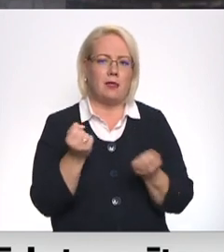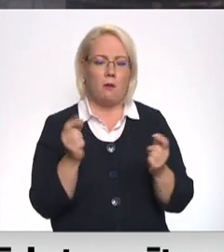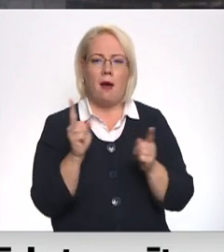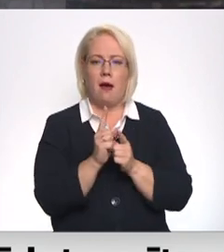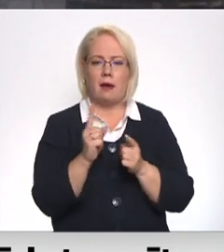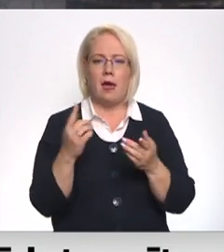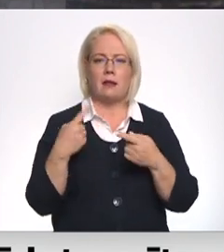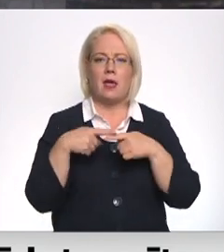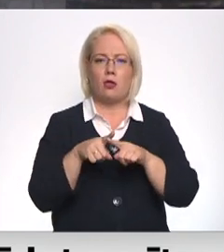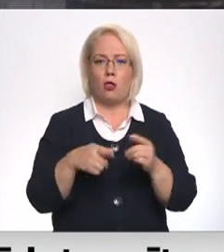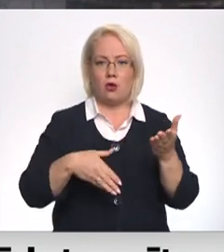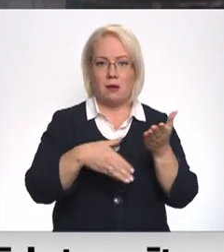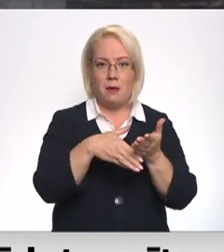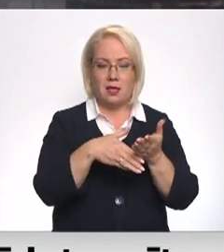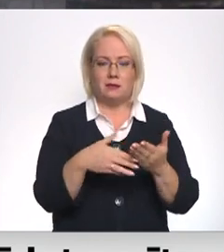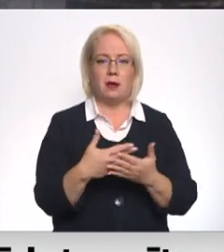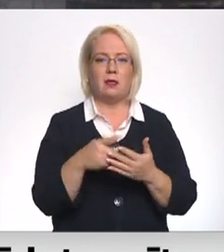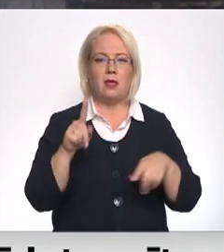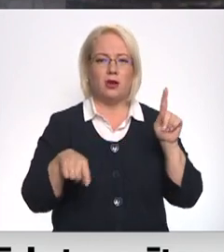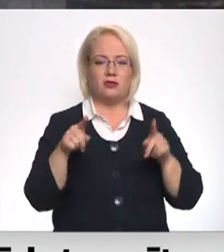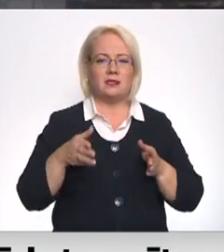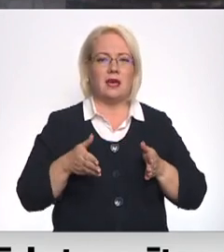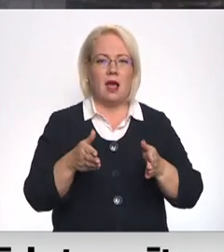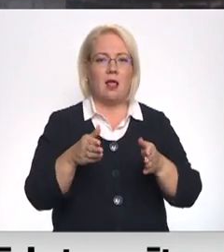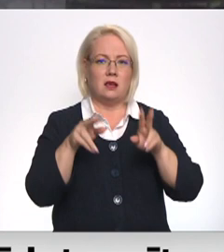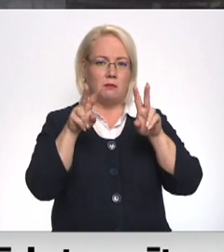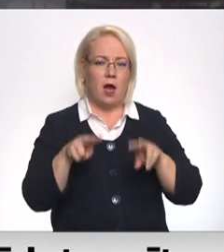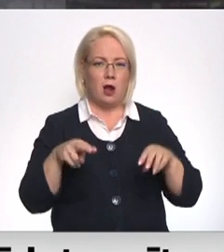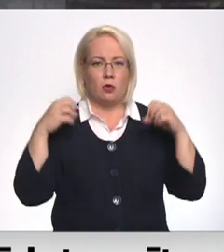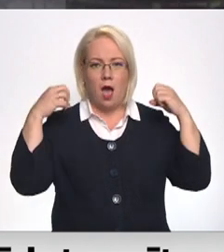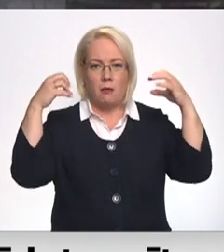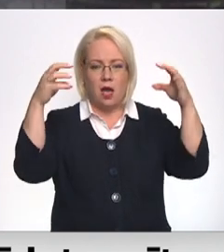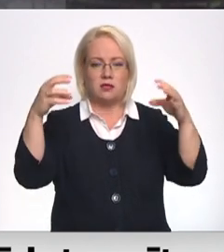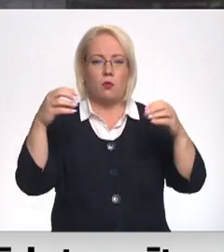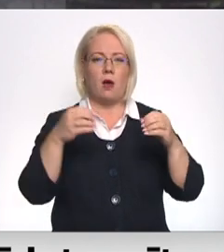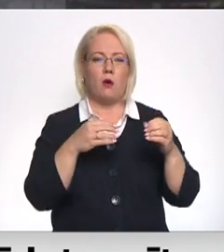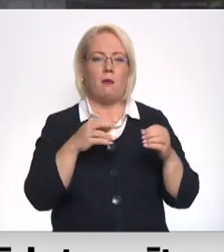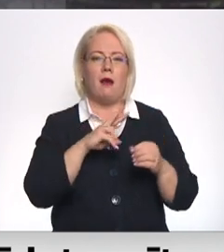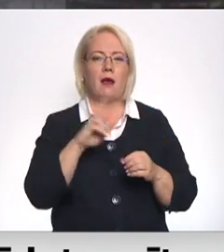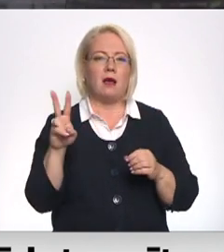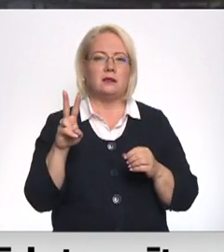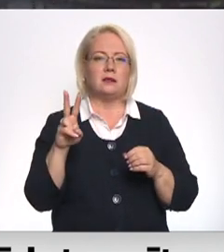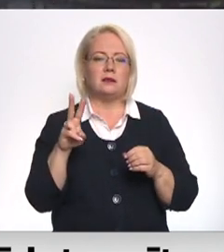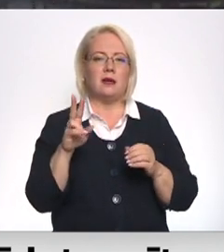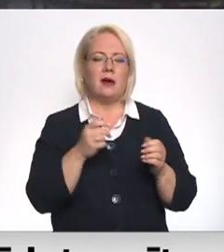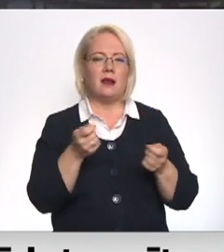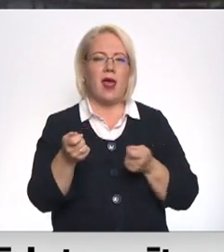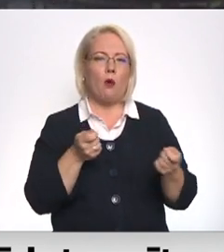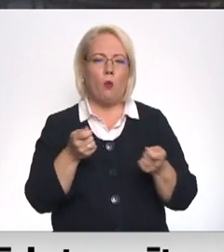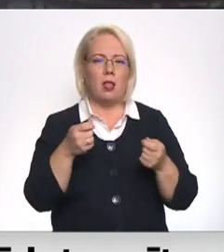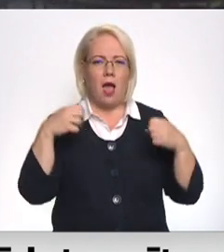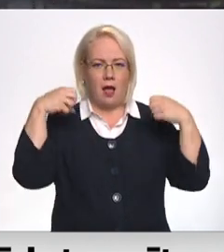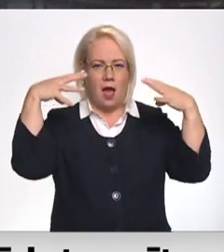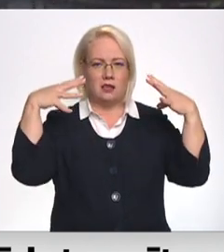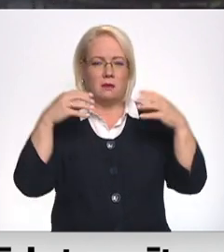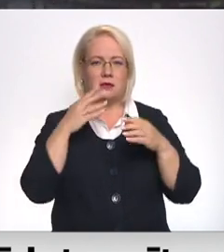tehnoloģiju palīdzību. Dažās ielās tiek pārbaudīta apgaismojuma sistēma, kas regulē apgaismojumas požumu.